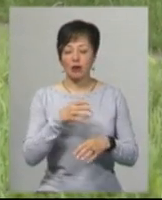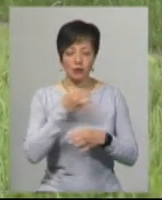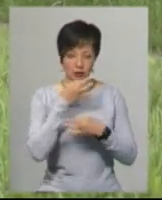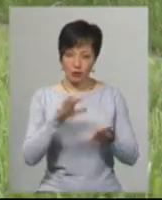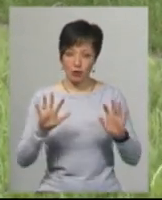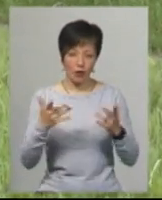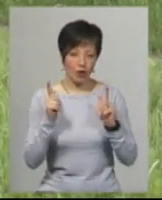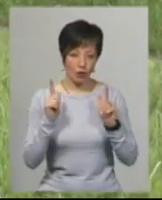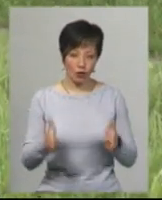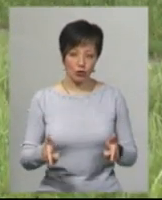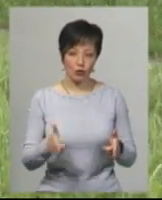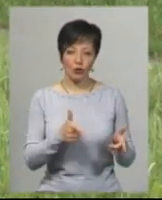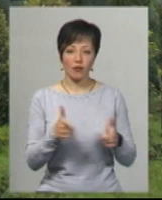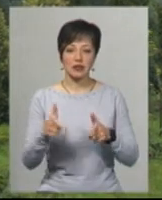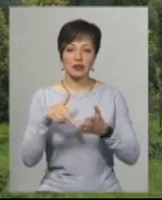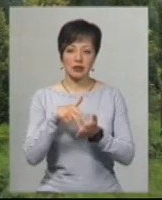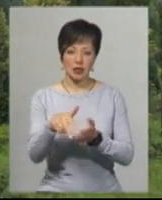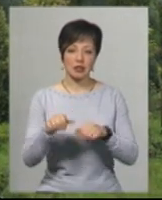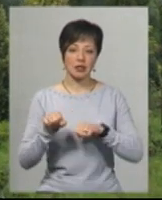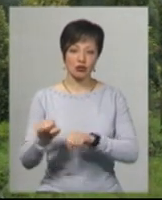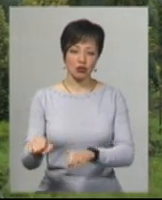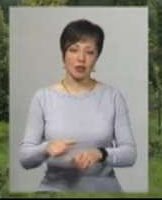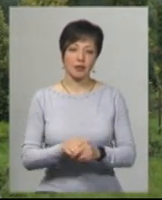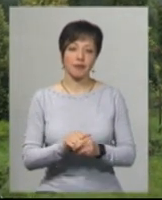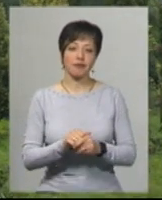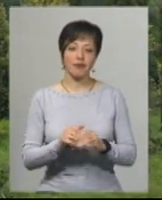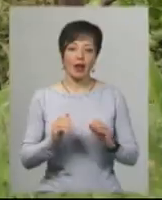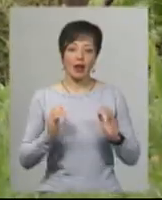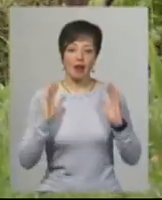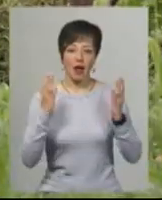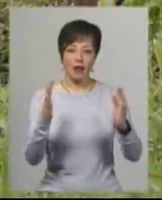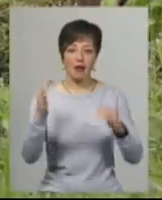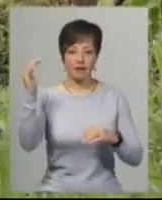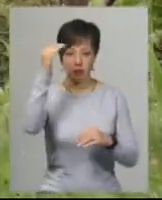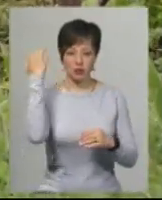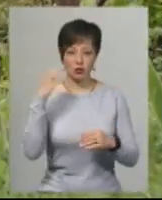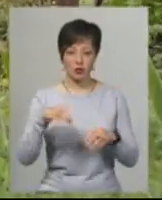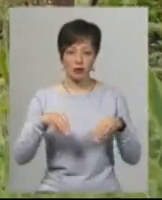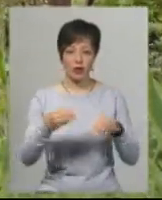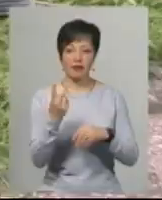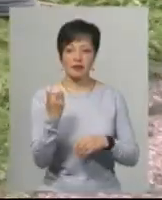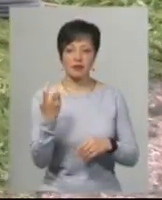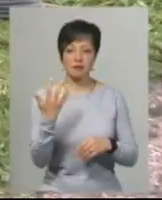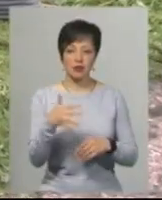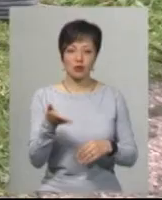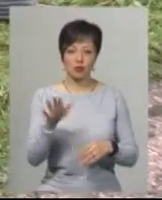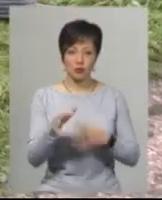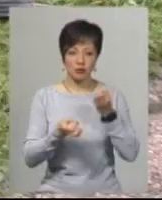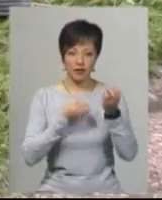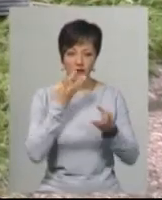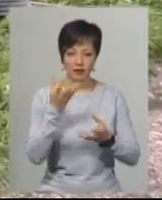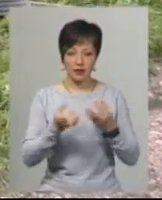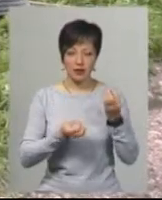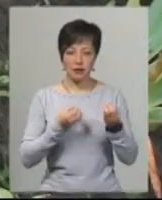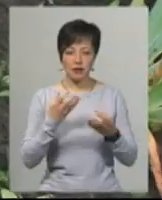момент йти і захищати. На алеї Героїв Небесної Сотні всього засадили 250 корчів-чорнобривців, розповідає